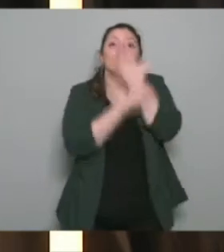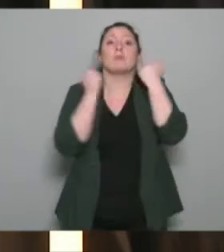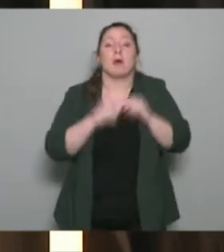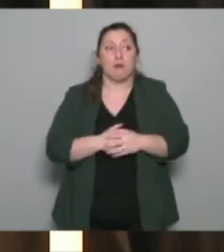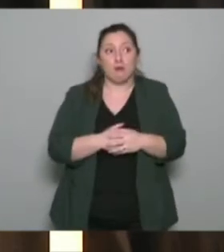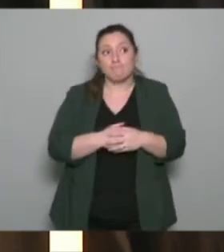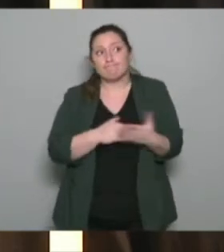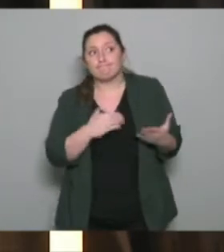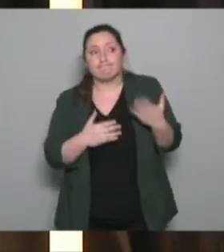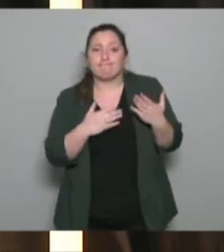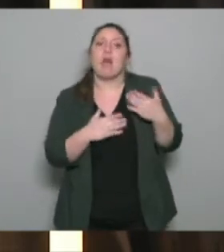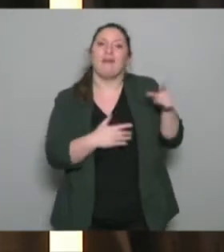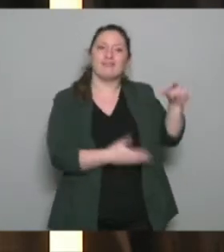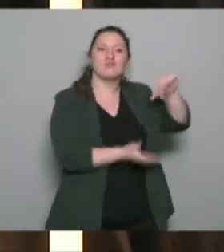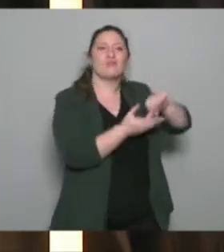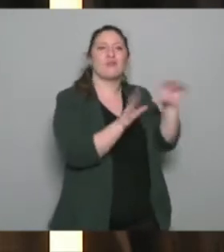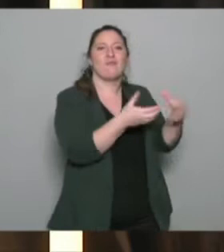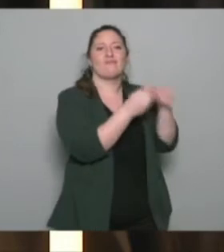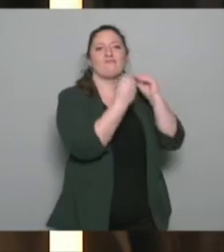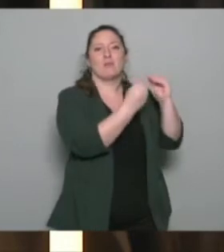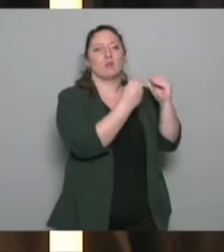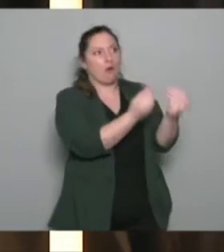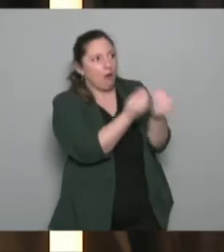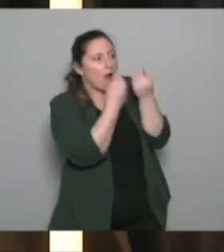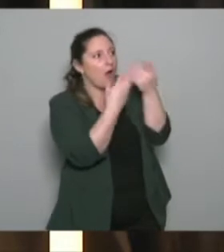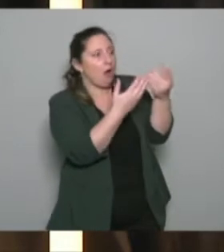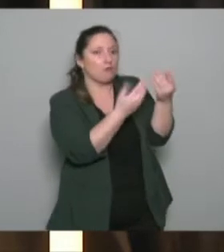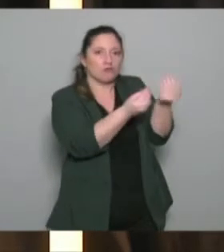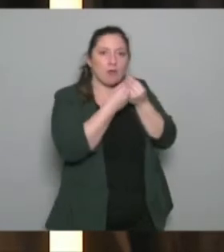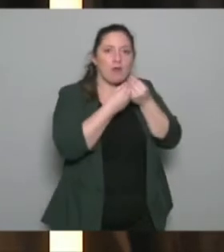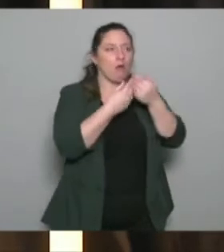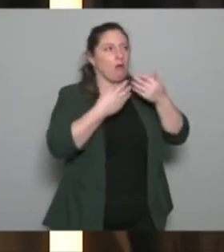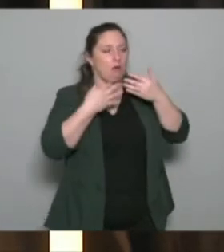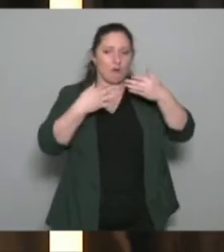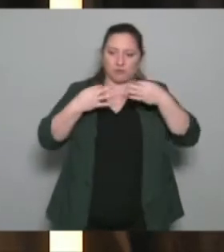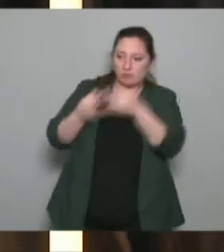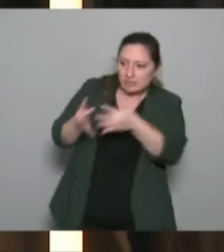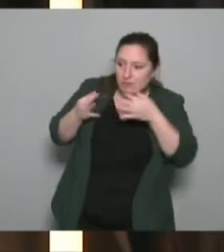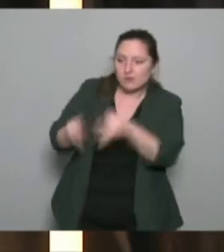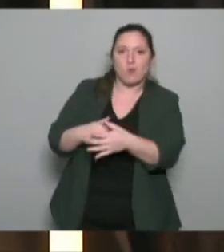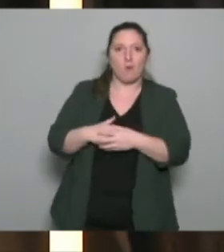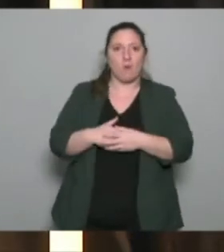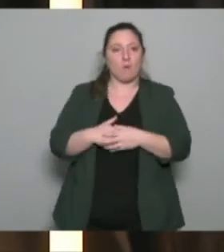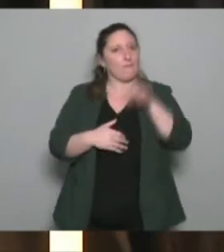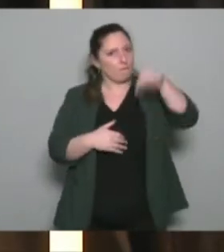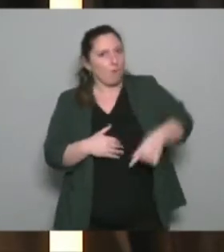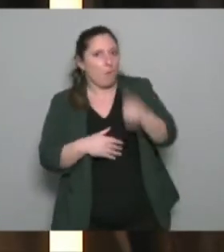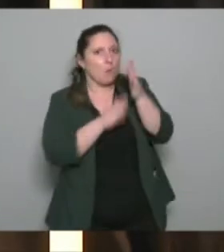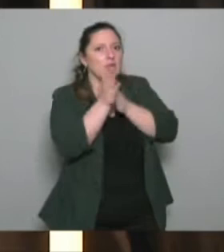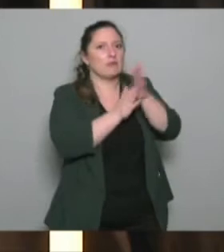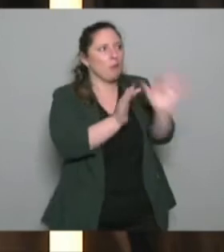Et là, il y a l'organisme de formation qui va le sensibiliser, qu'il va l'orienter, à condition qu'il ait envie, lui aussi.